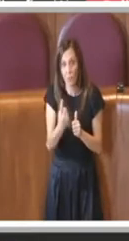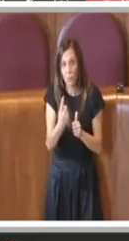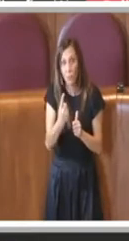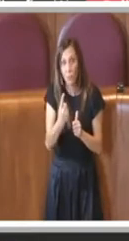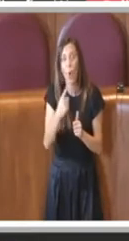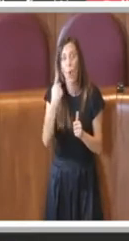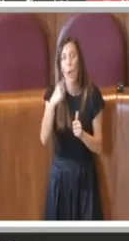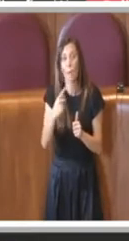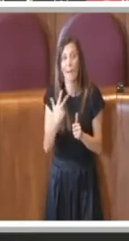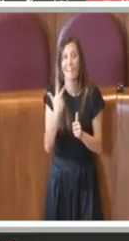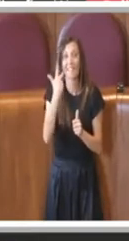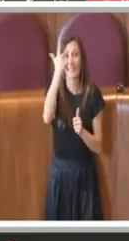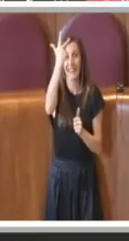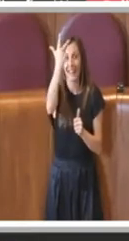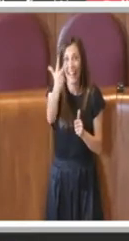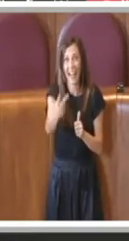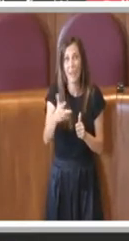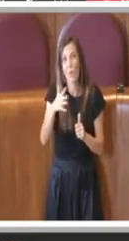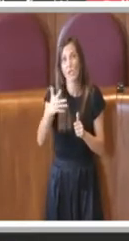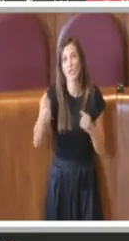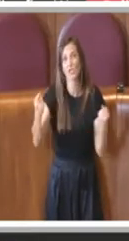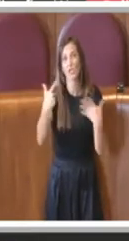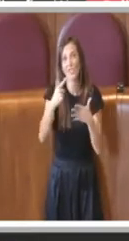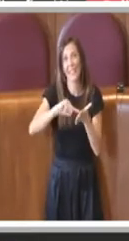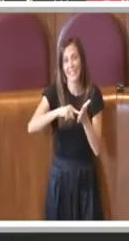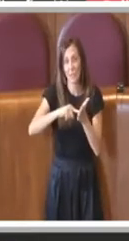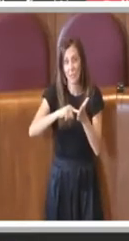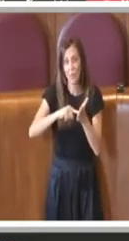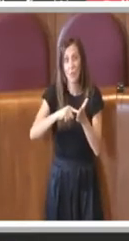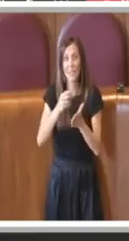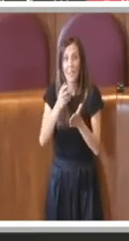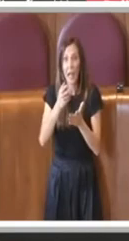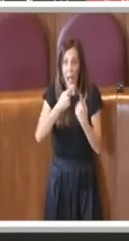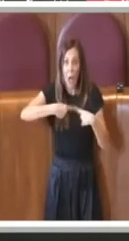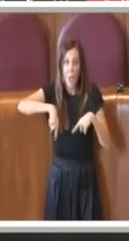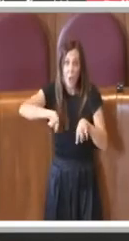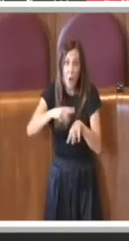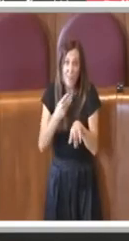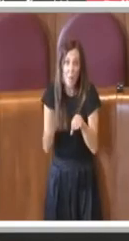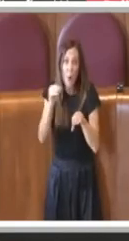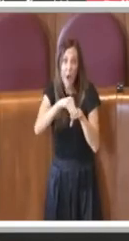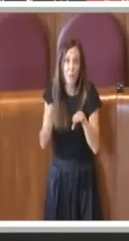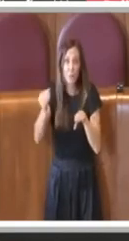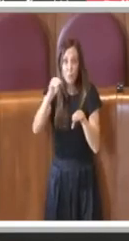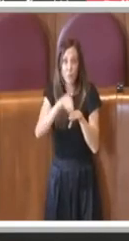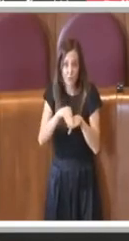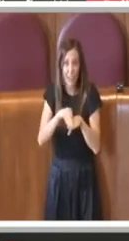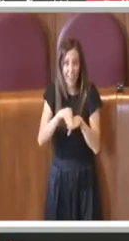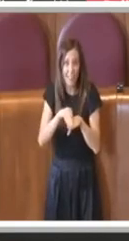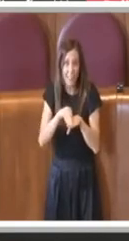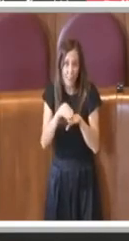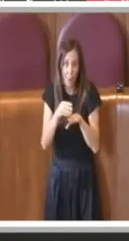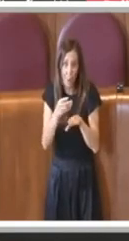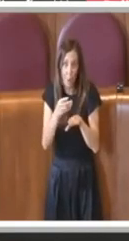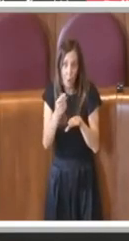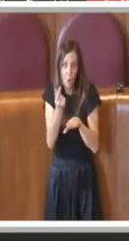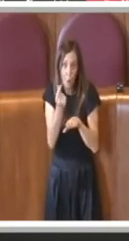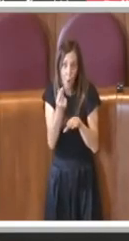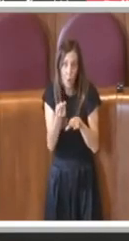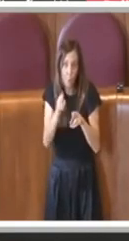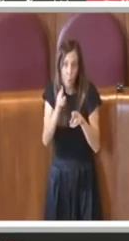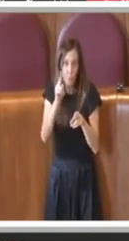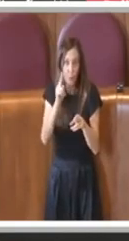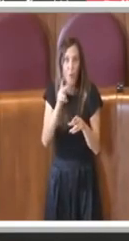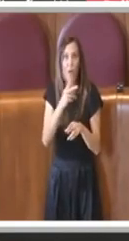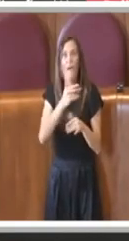mezzo si chiedeva perché c